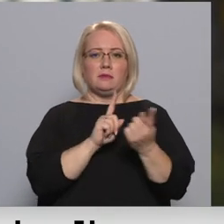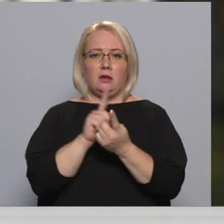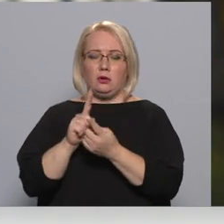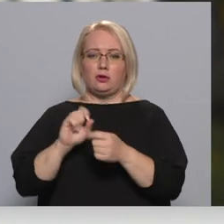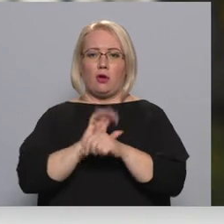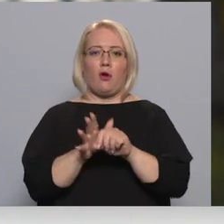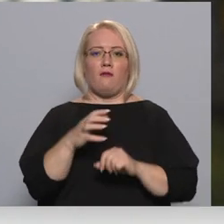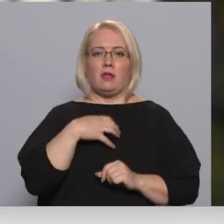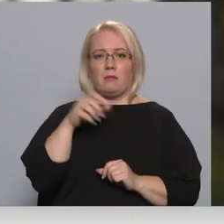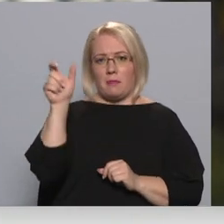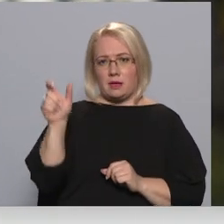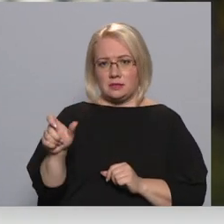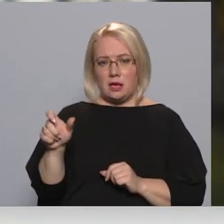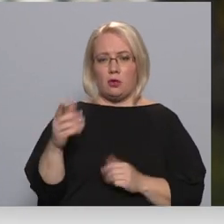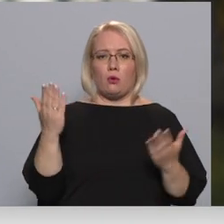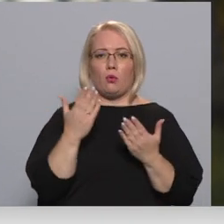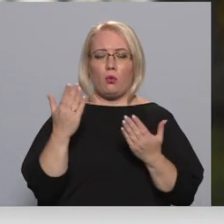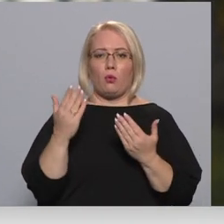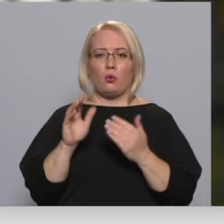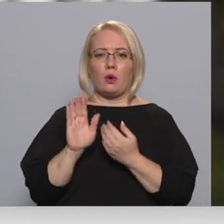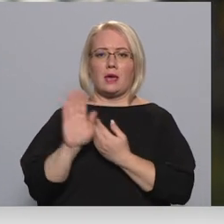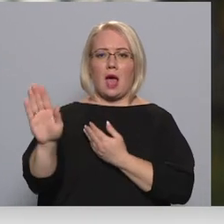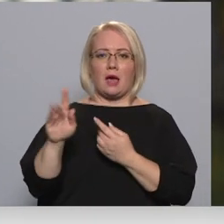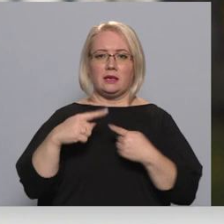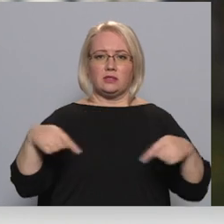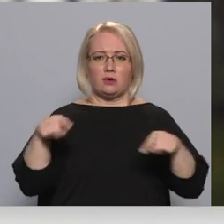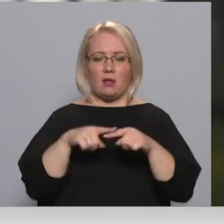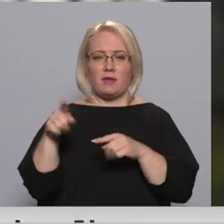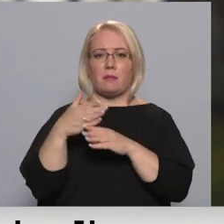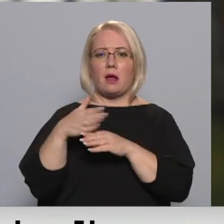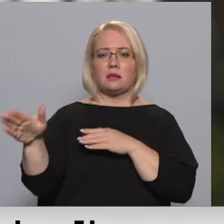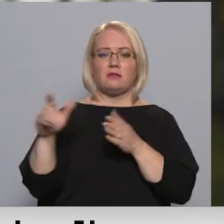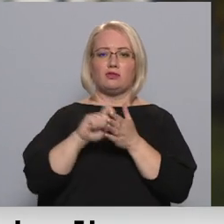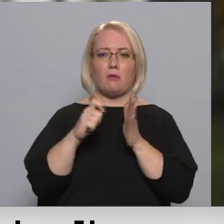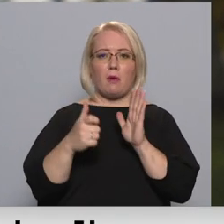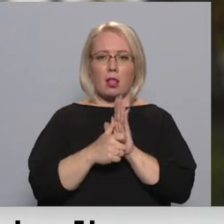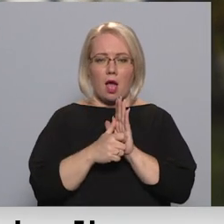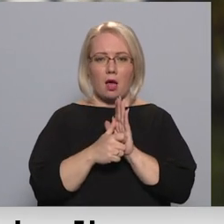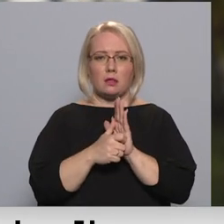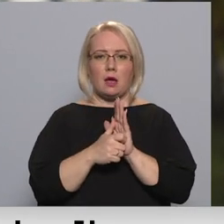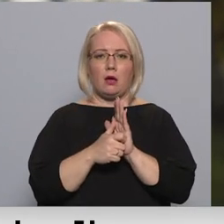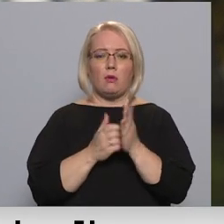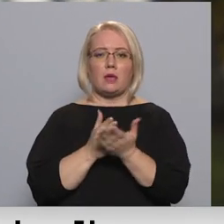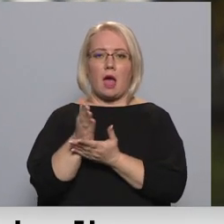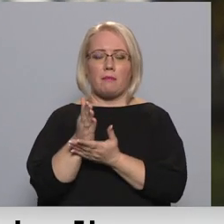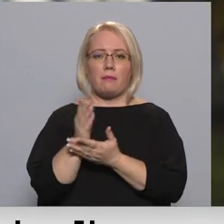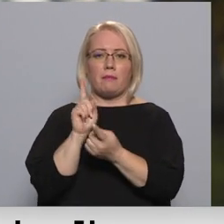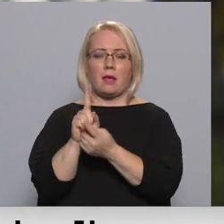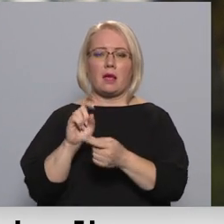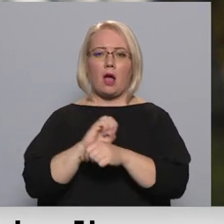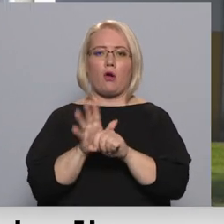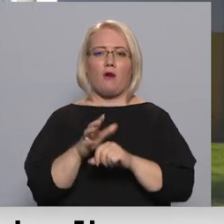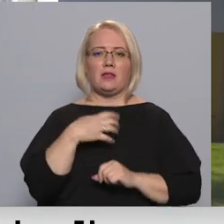pacientu, kuru mums ir jāizolē, jānodrošina, ka viņam ir atsevišķa palāta un jāpieiet pie viņa kā pie COVID